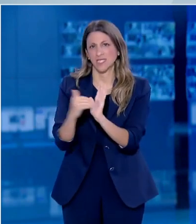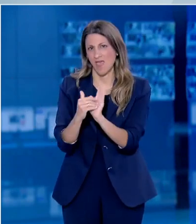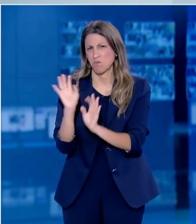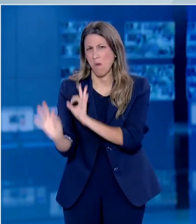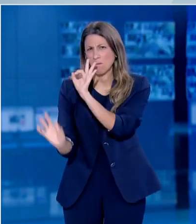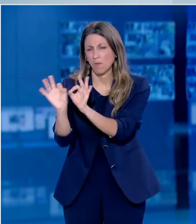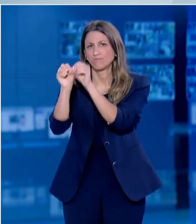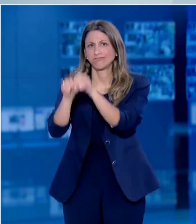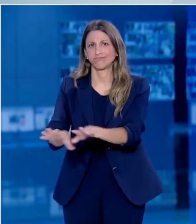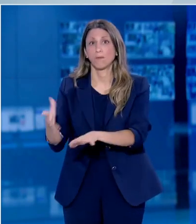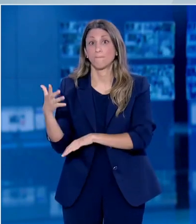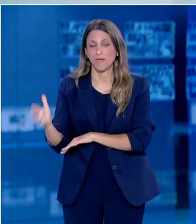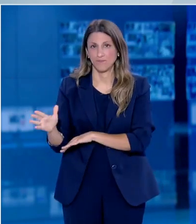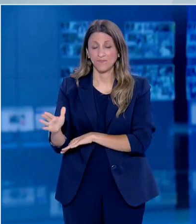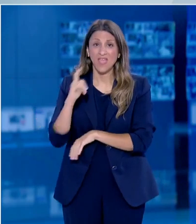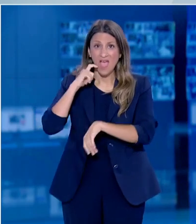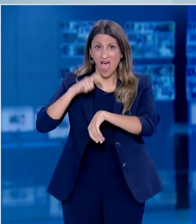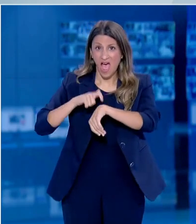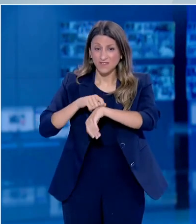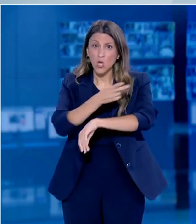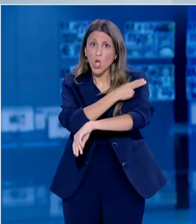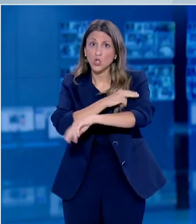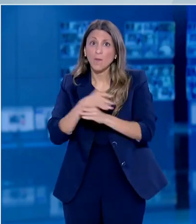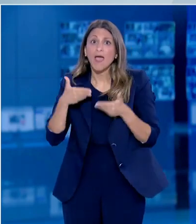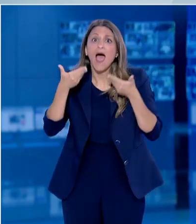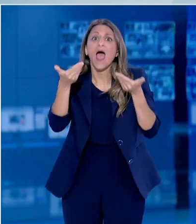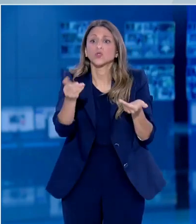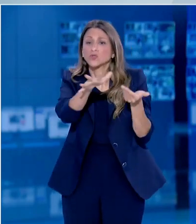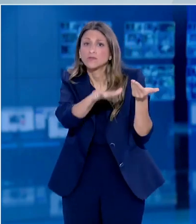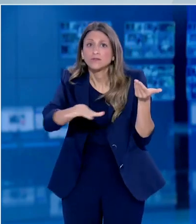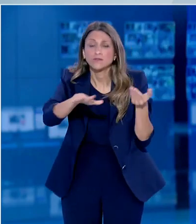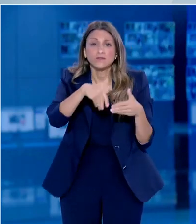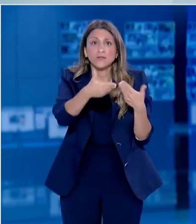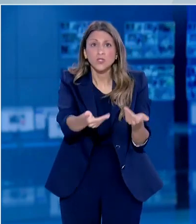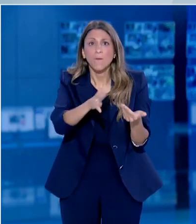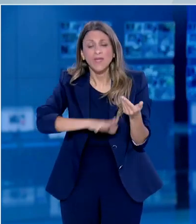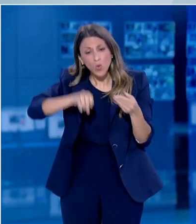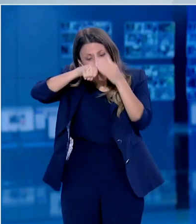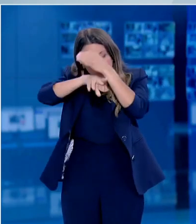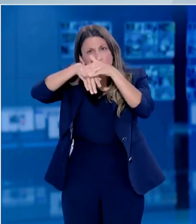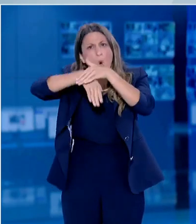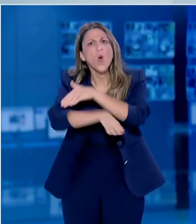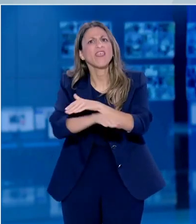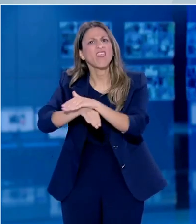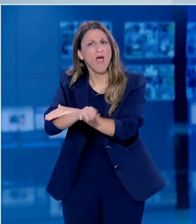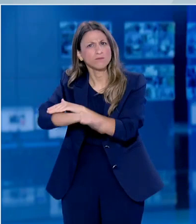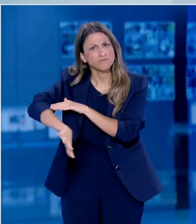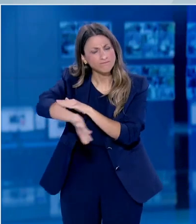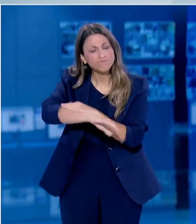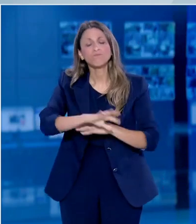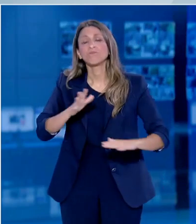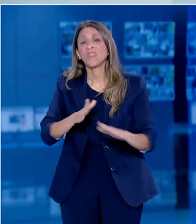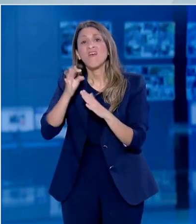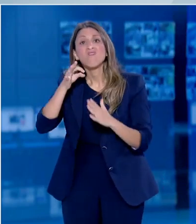της νόσης ενώ στείνονται κινητά νοσοκομεία πεδίου για εργαζόμενους στις περιοχές των ορυχίων. Στην Βραζιλία τα νοσοκομεία